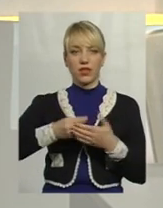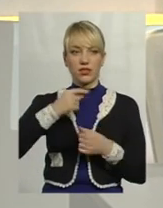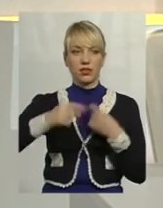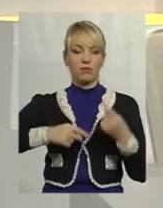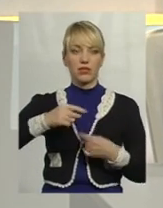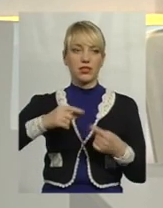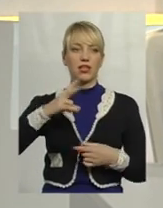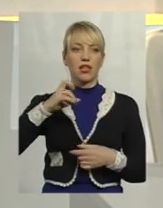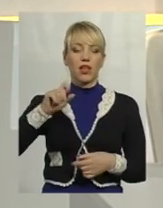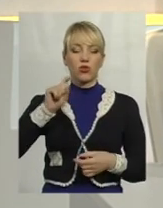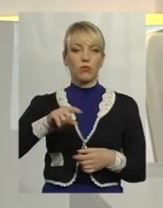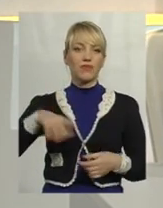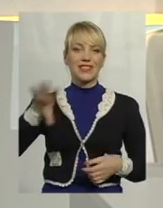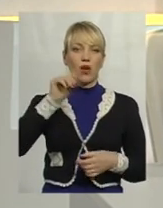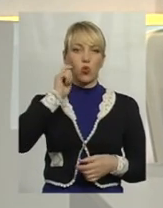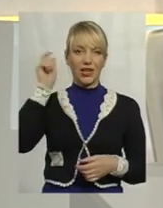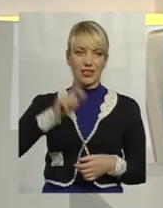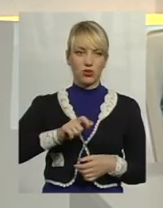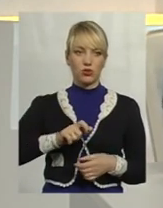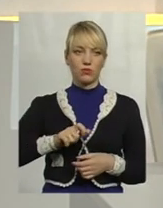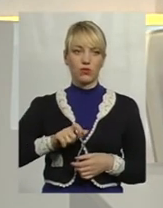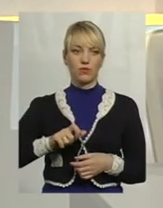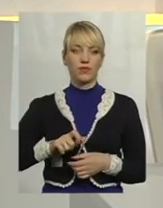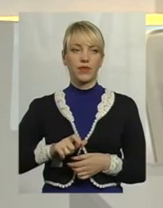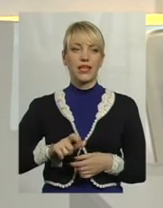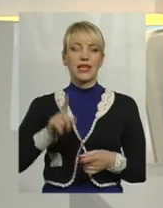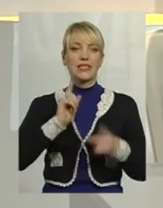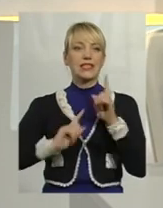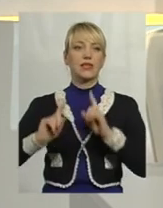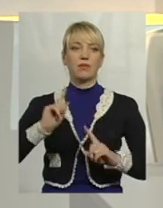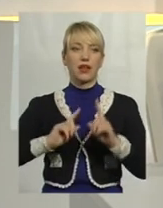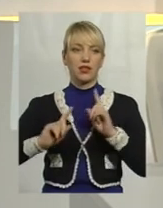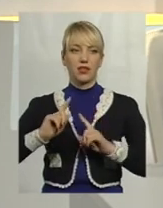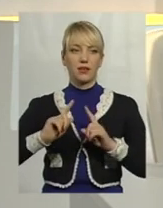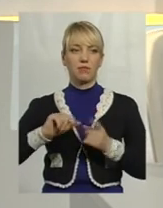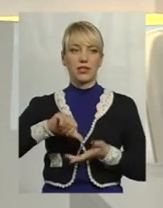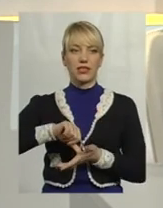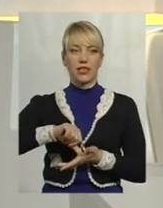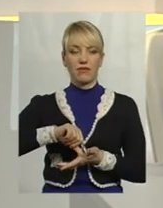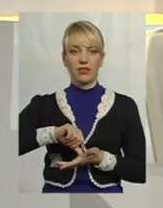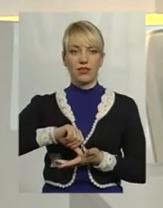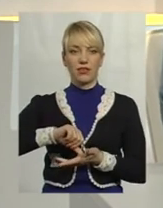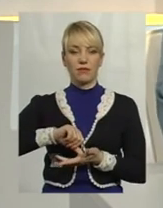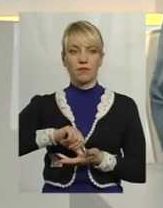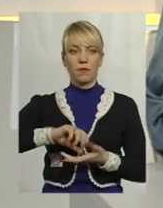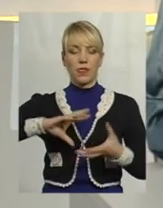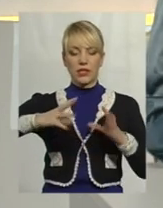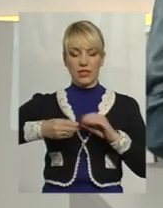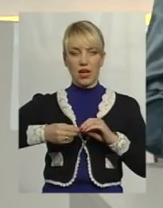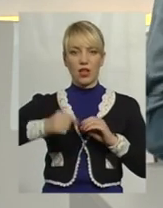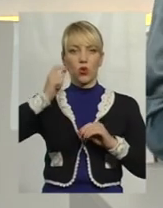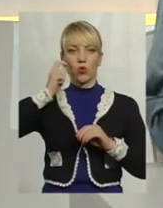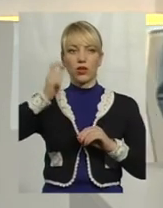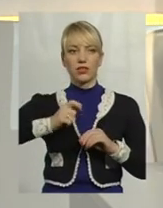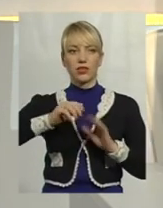на отому всеукраїнському зібранні, представленні загальноукраїнської